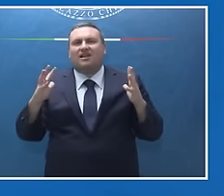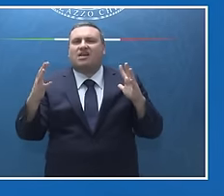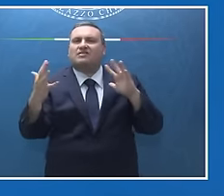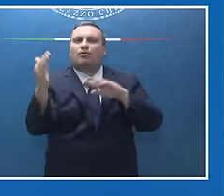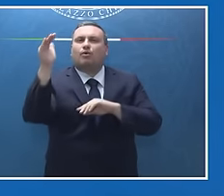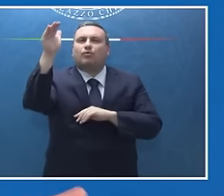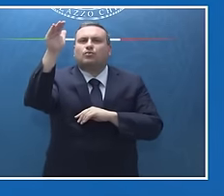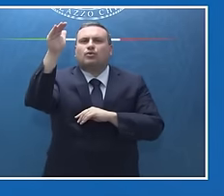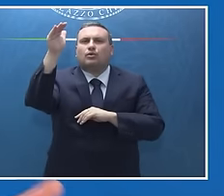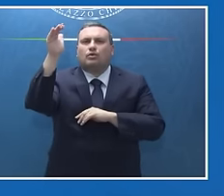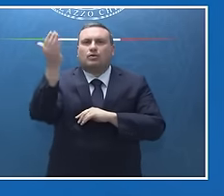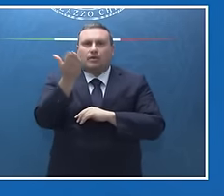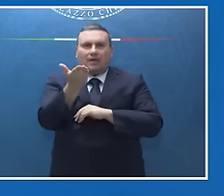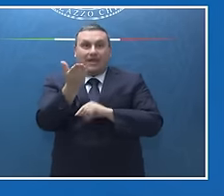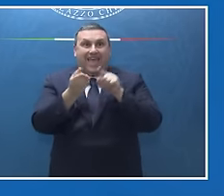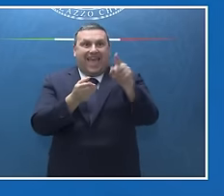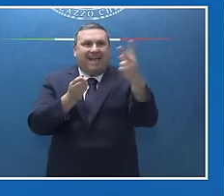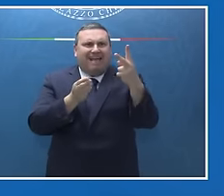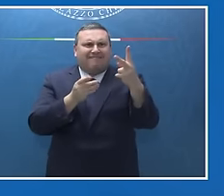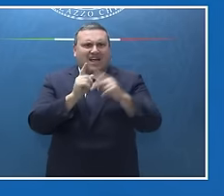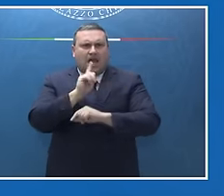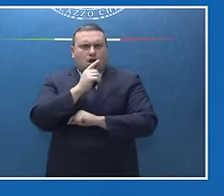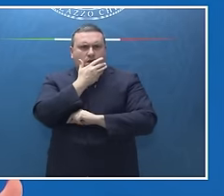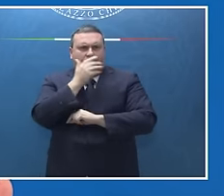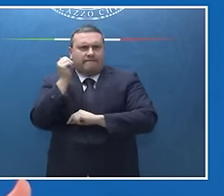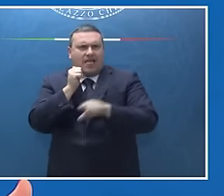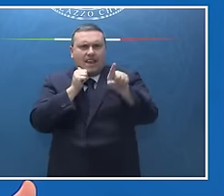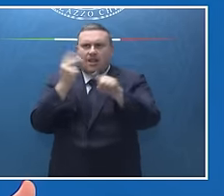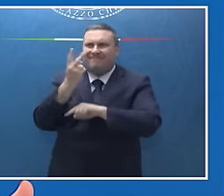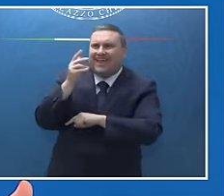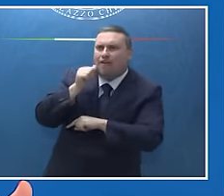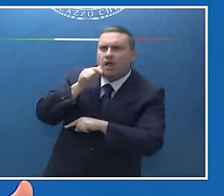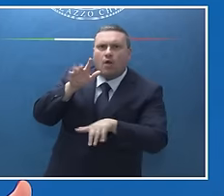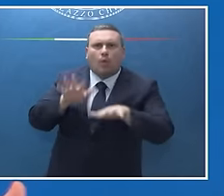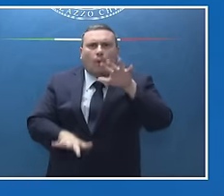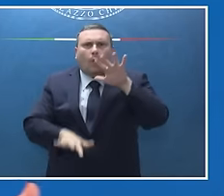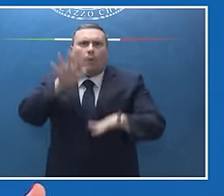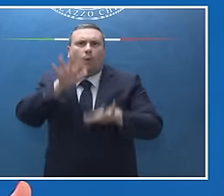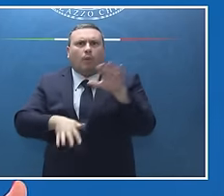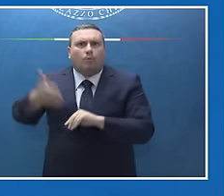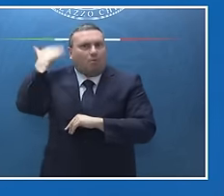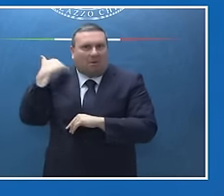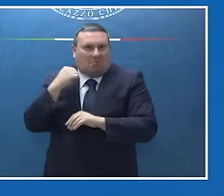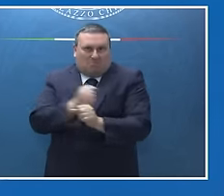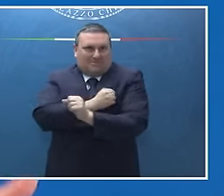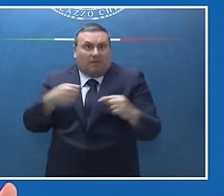riconoscere cosa sia vero e cosa non lo sia. E l'impatto che questo ha e può avere soprattutto sui sistemi